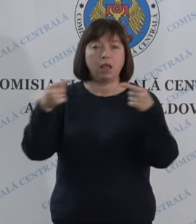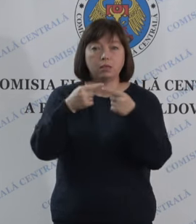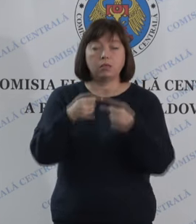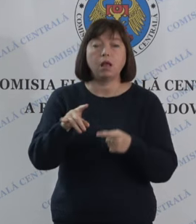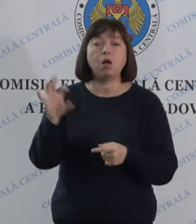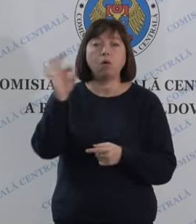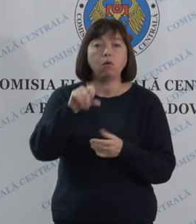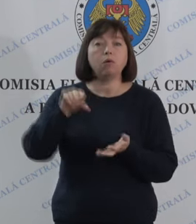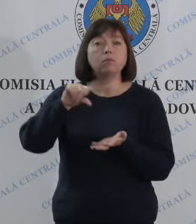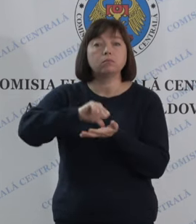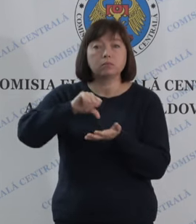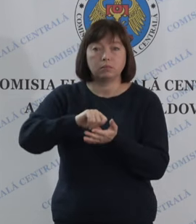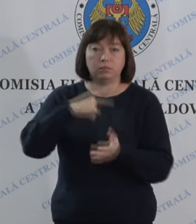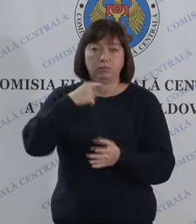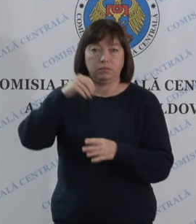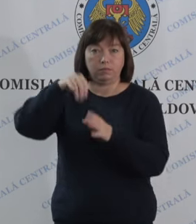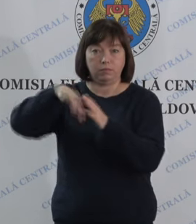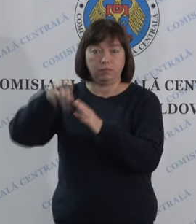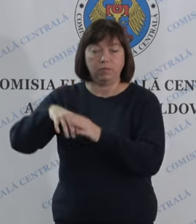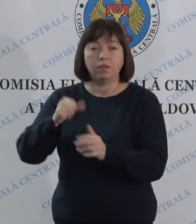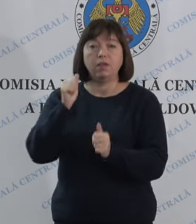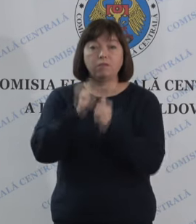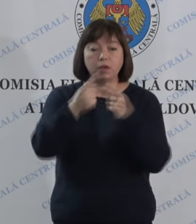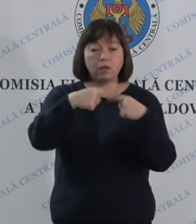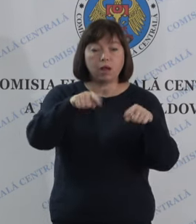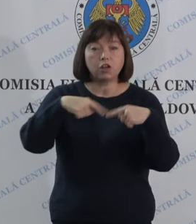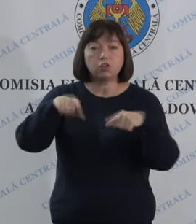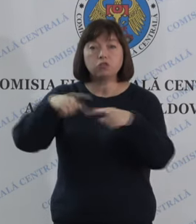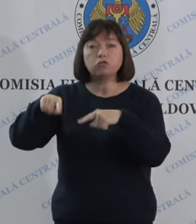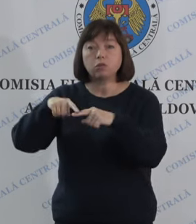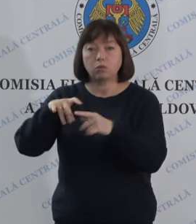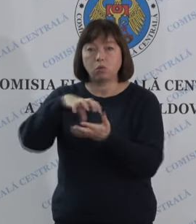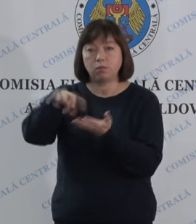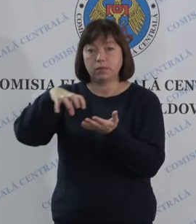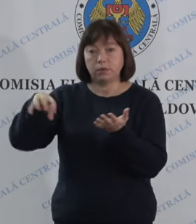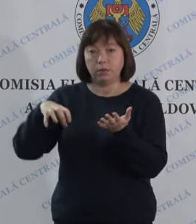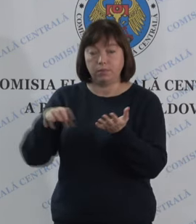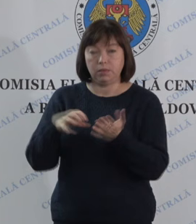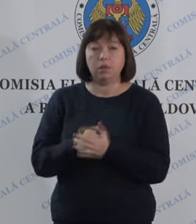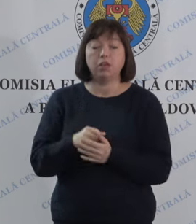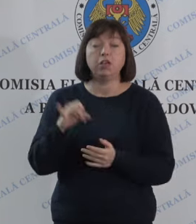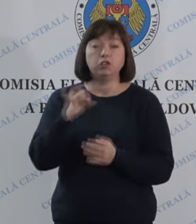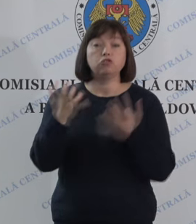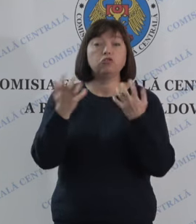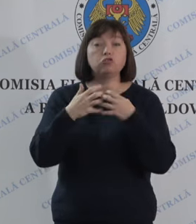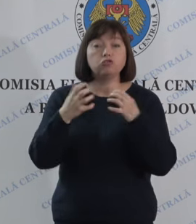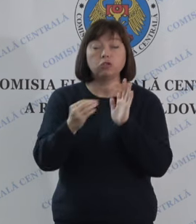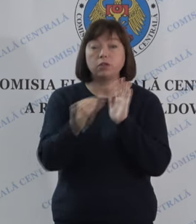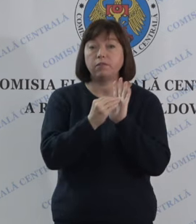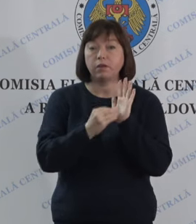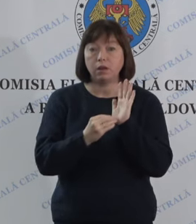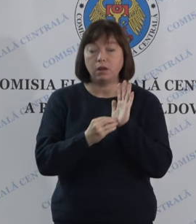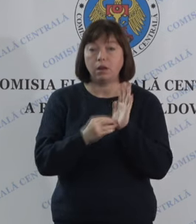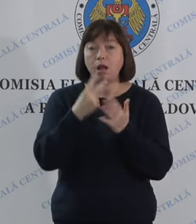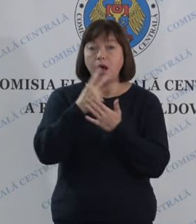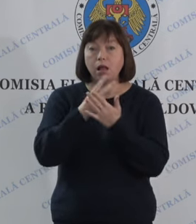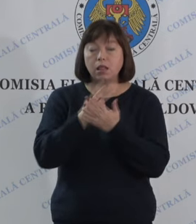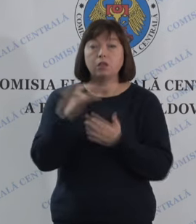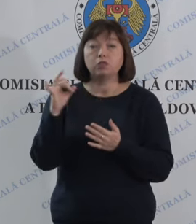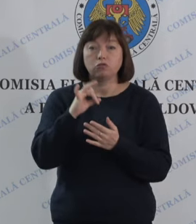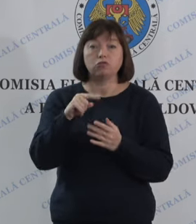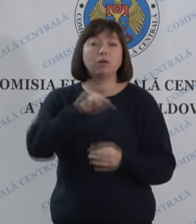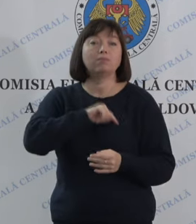participării la urne, pe fiecare circumscripție electorală, iar cifrele prezintă și profilul